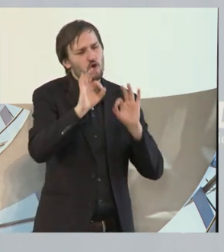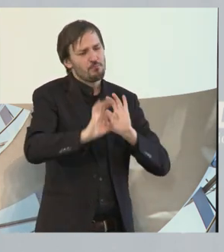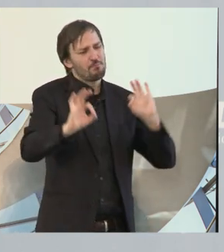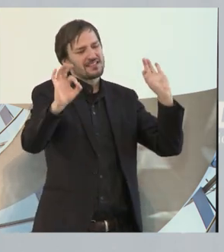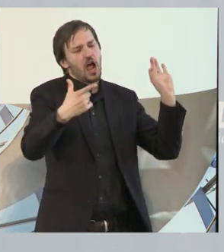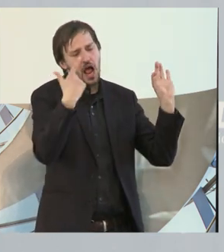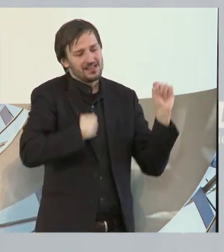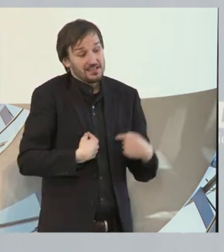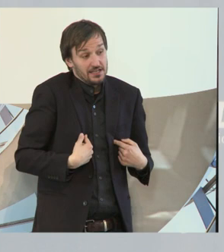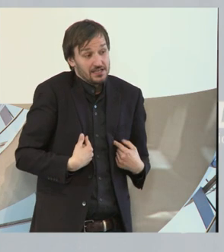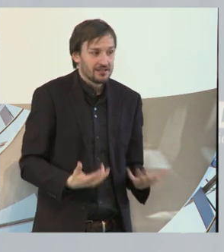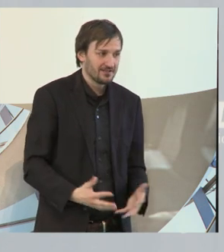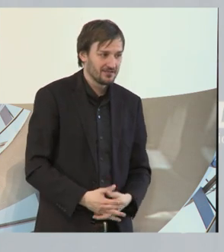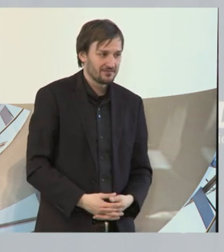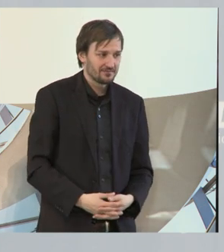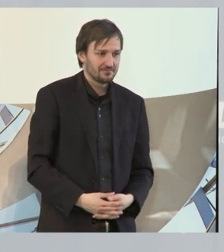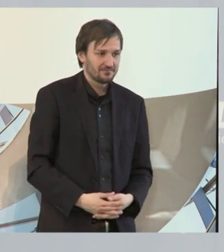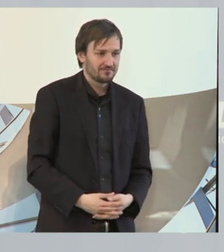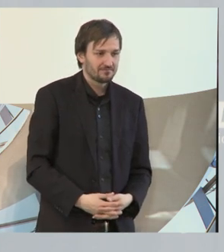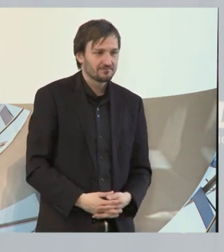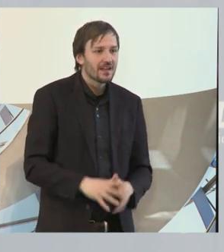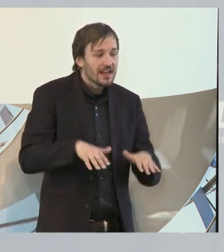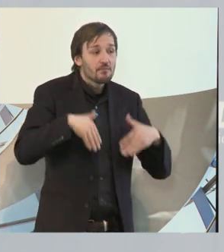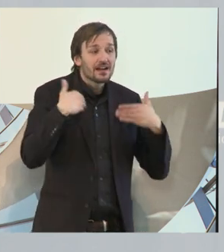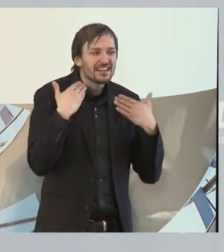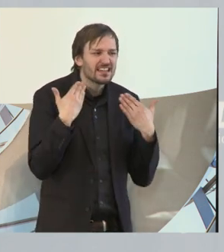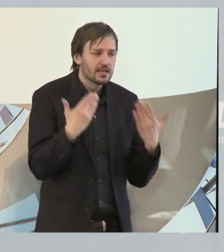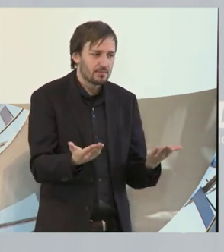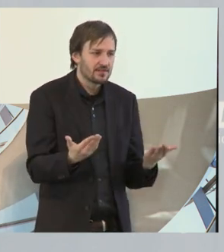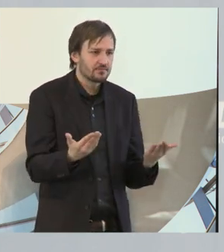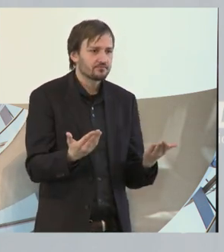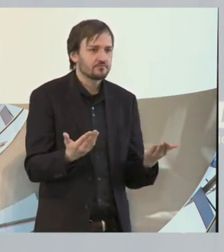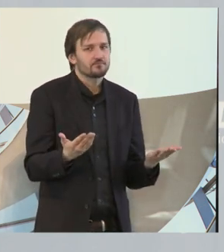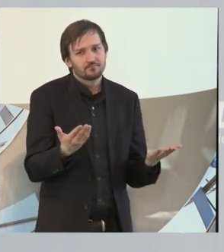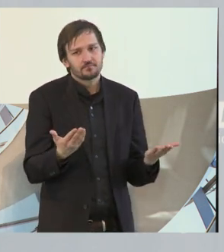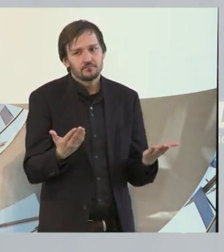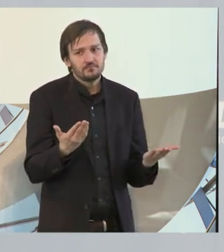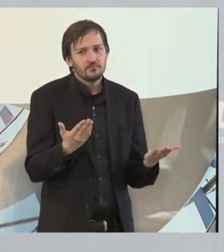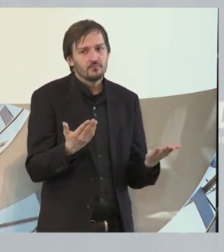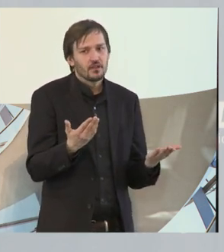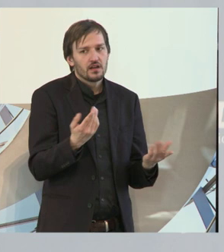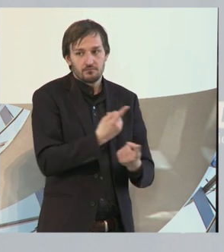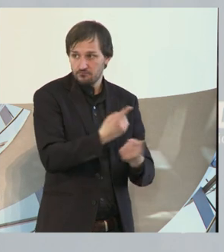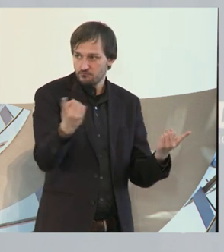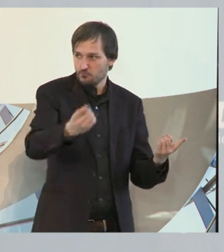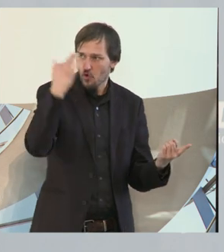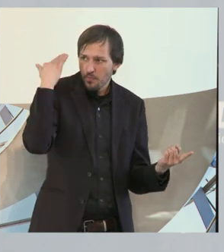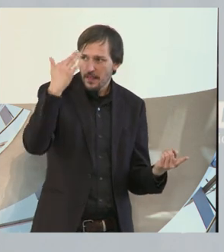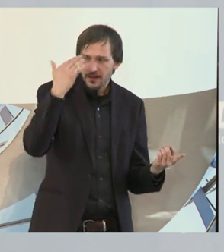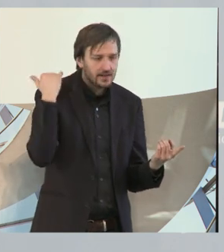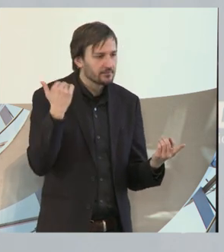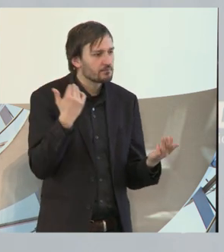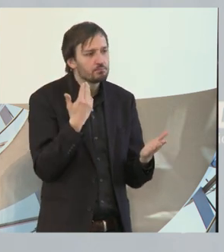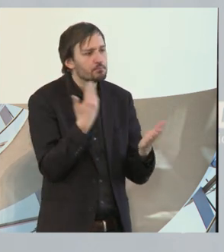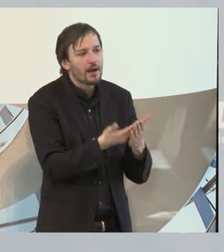besser als ich. Es gibt mit Sicherheit, wenn Sie dann darüber nachdenken, wie beispielsweise